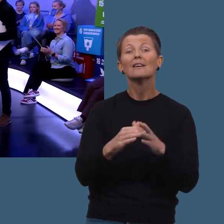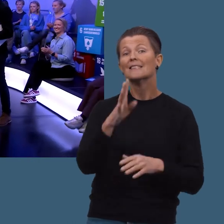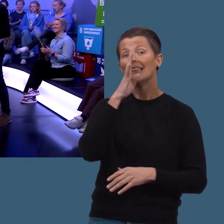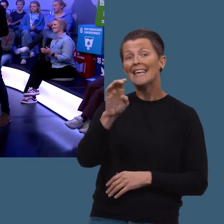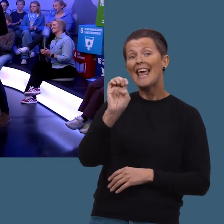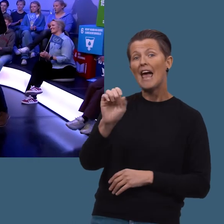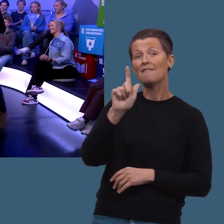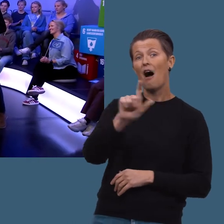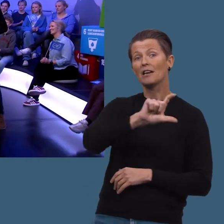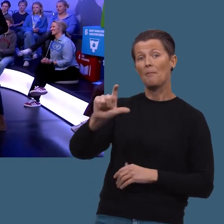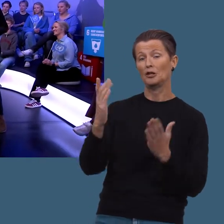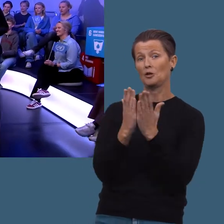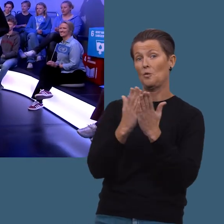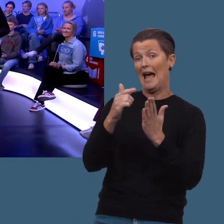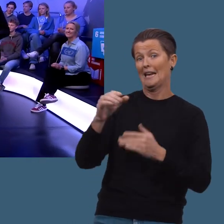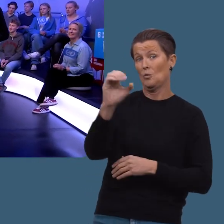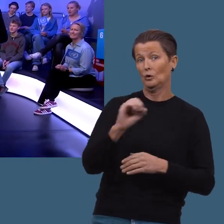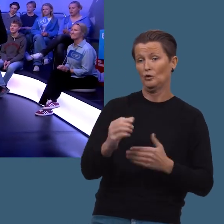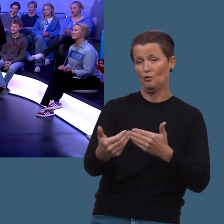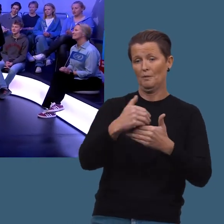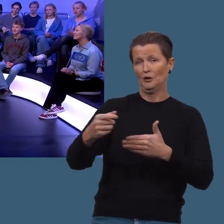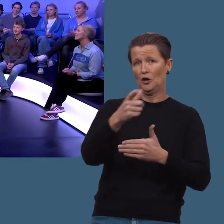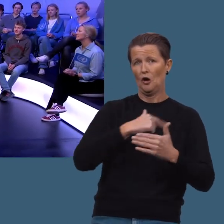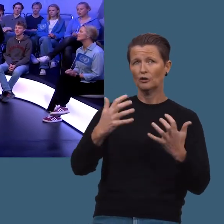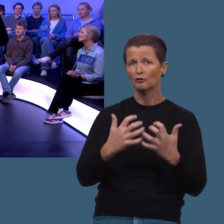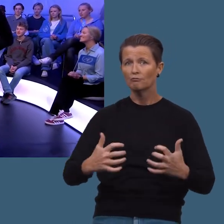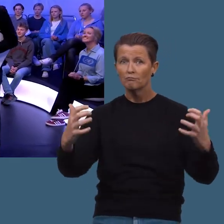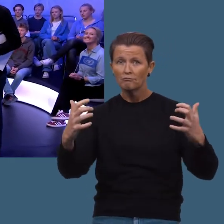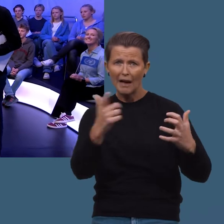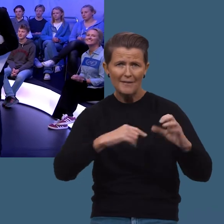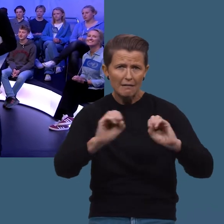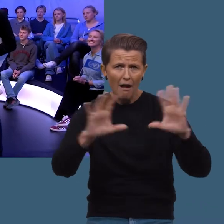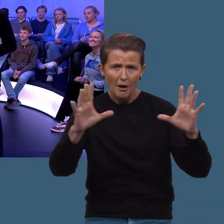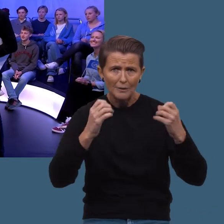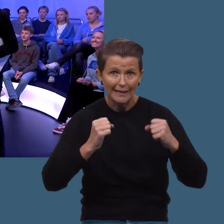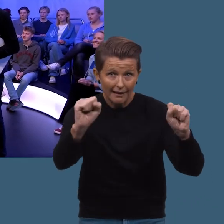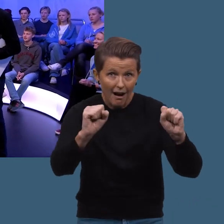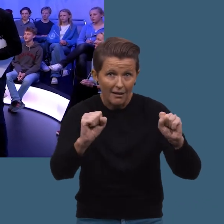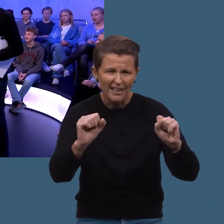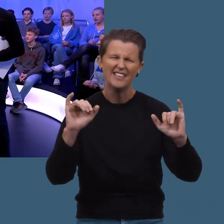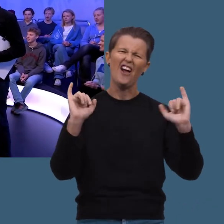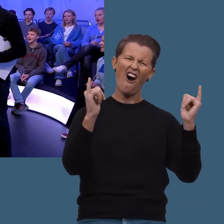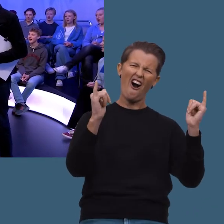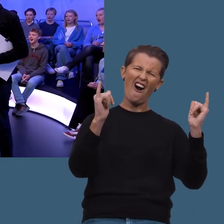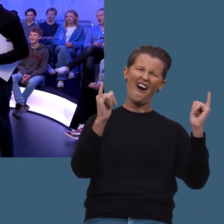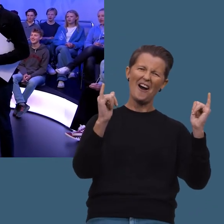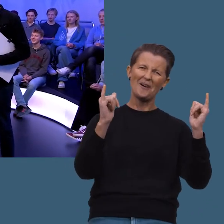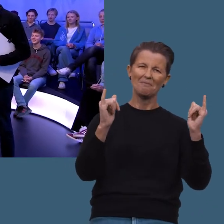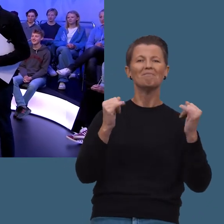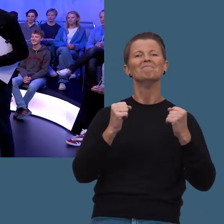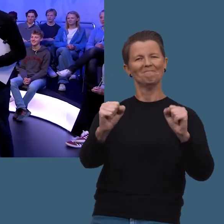Klassen vi er fra Fageborg skole i Oslo er med oss. Er vi bare klare til å sette i gang, eller? Ja!